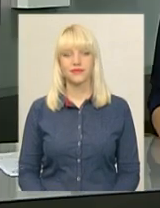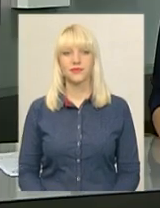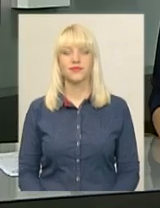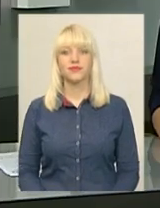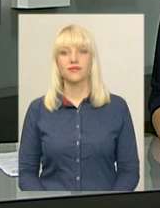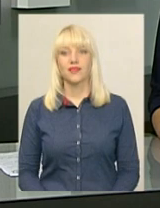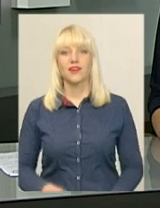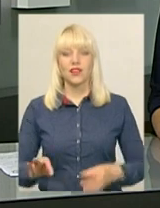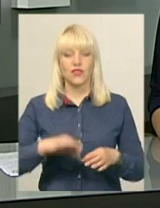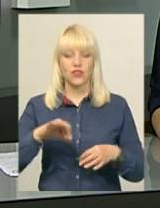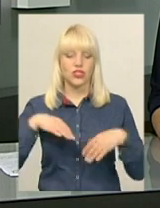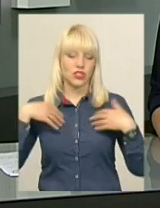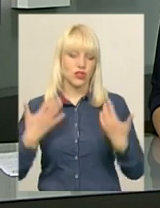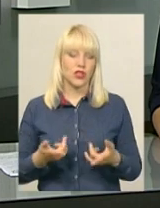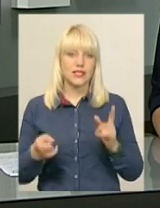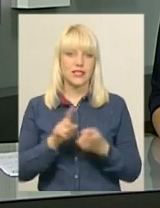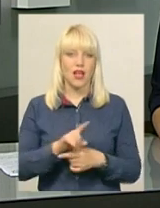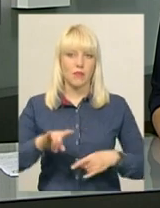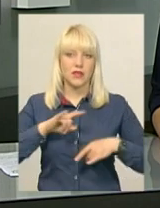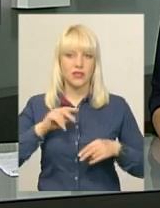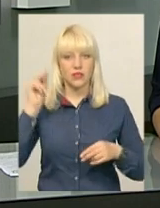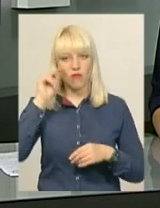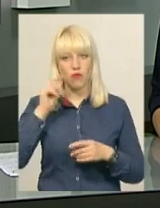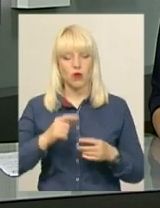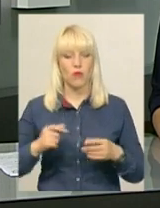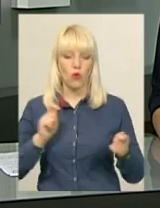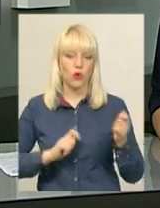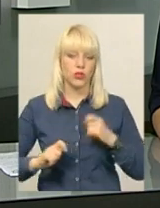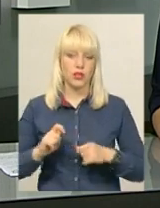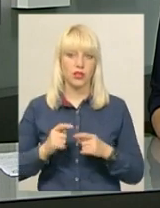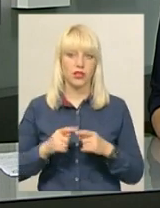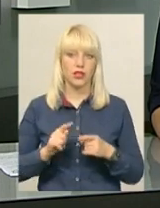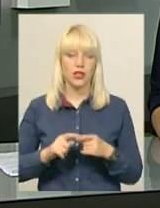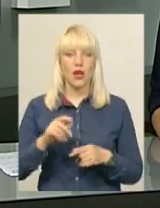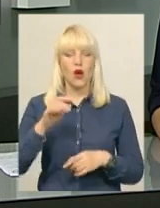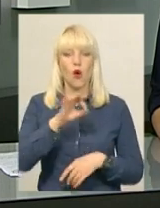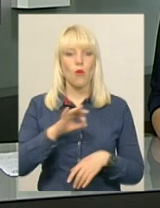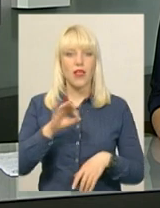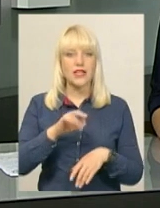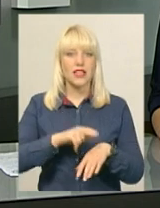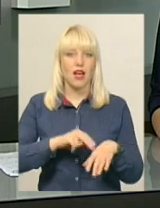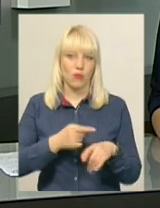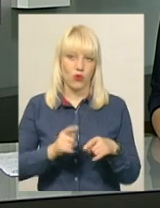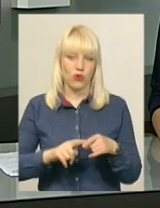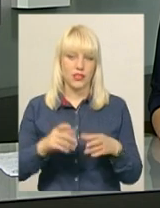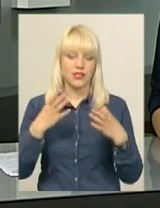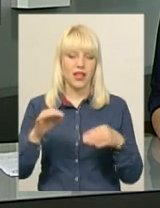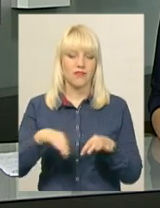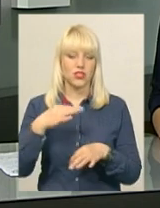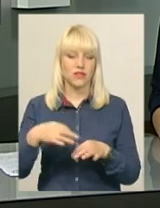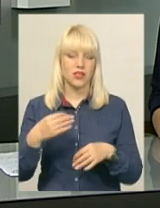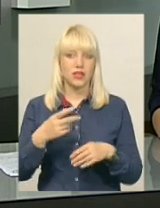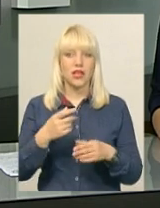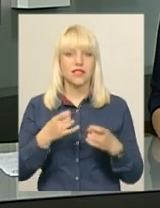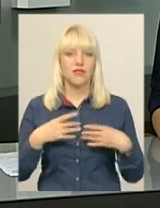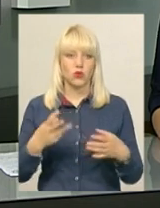Вишиті сорочки замість форми одягнули сьогодні працівники обласного управління поліції. День вишиванки правоохоронці святкують третій